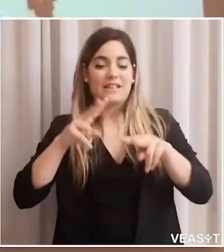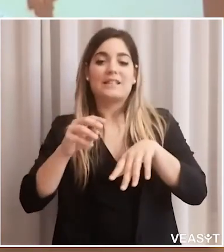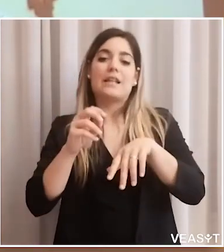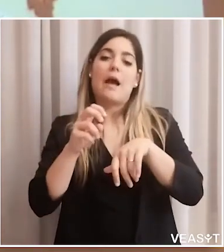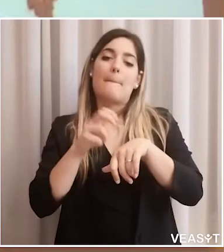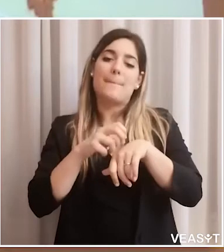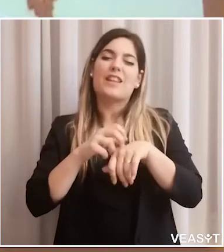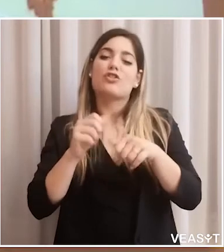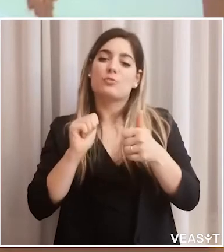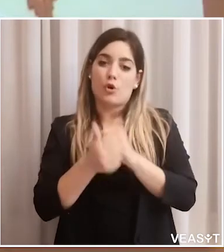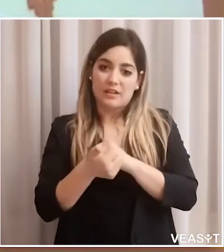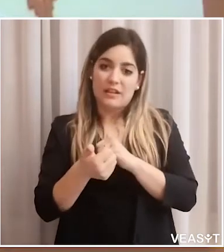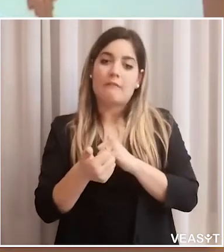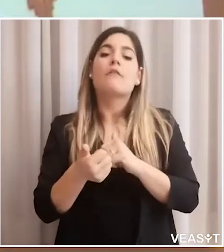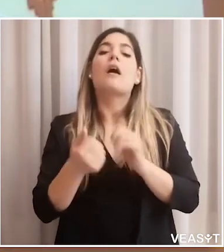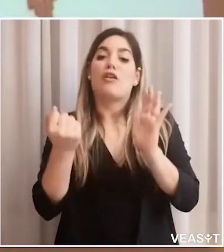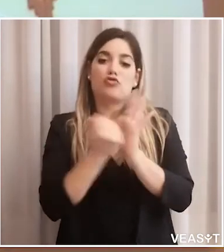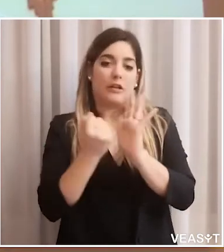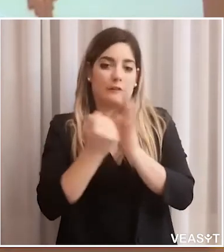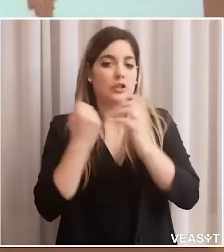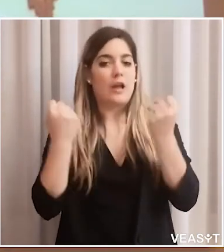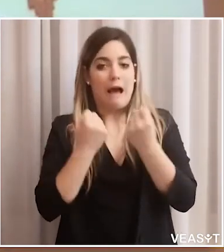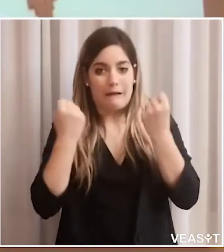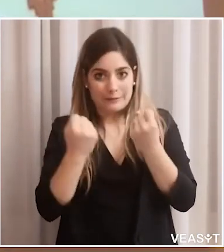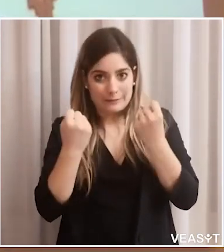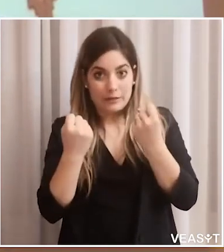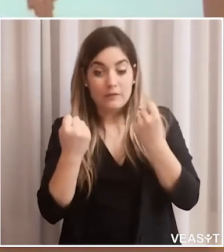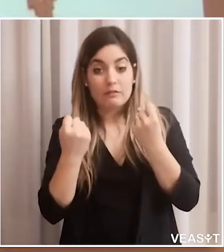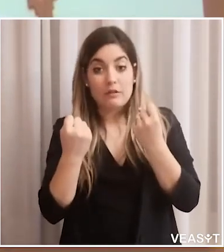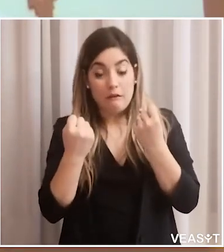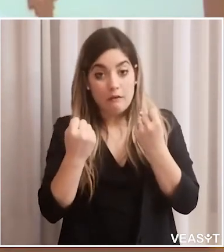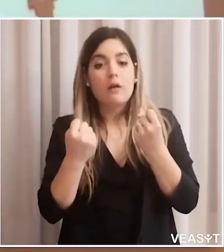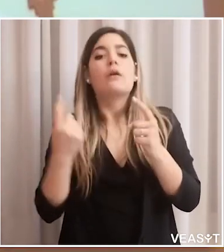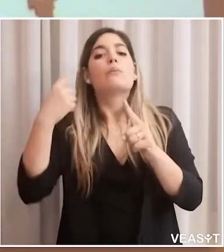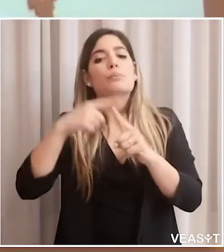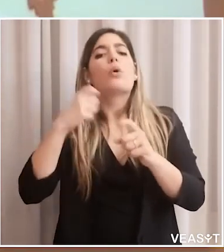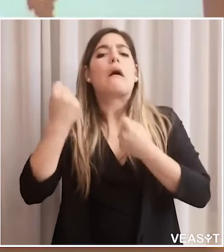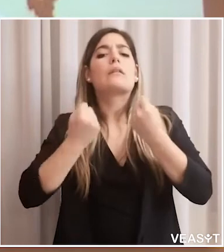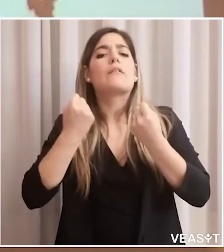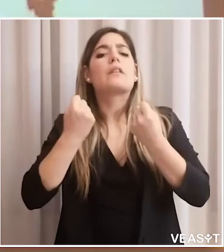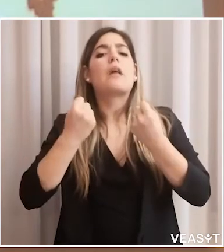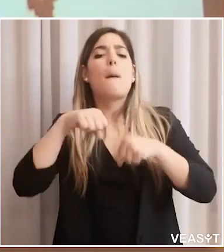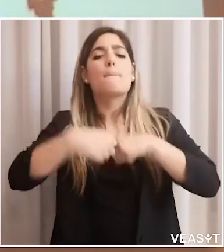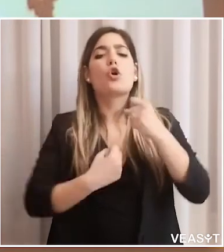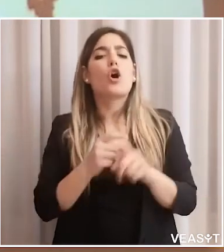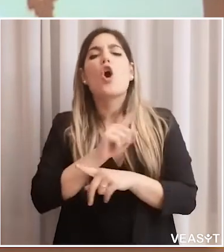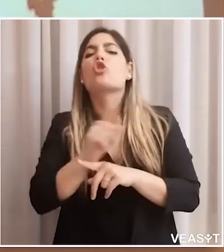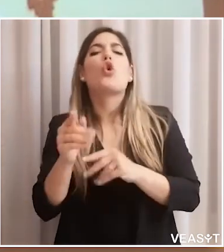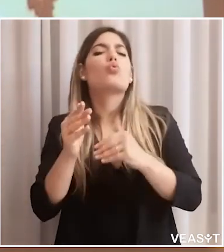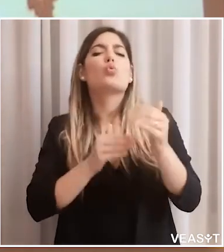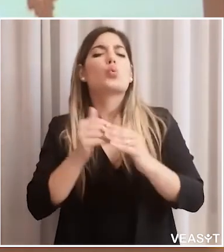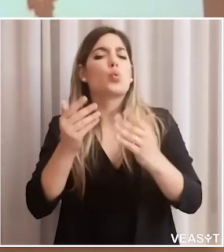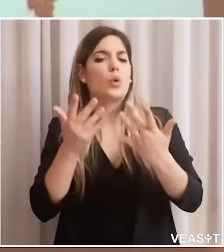pieno regime ad effettuare visite medico-sportive di certificazione sia agonistica che non